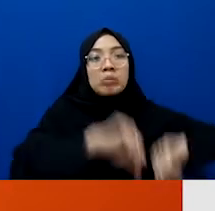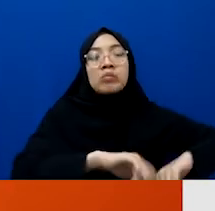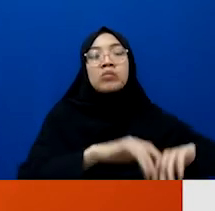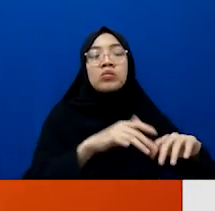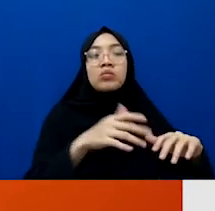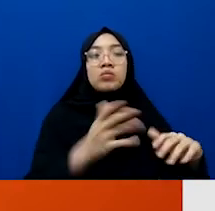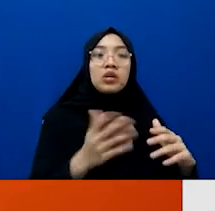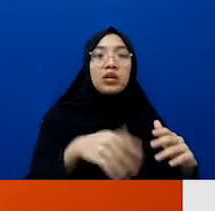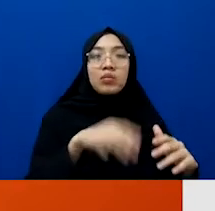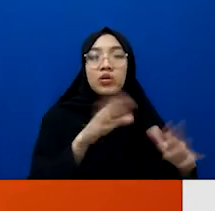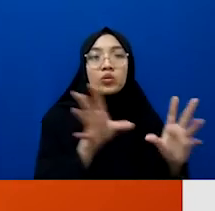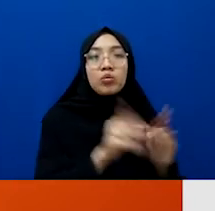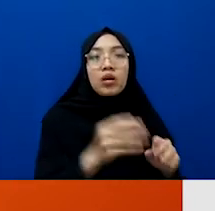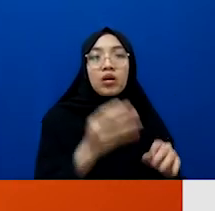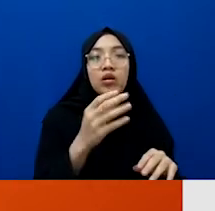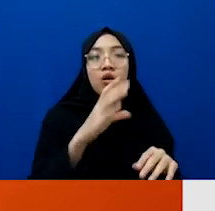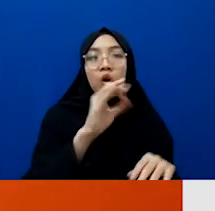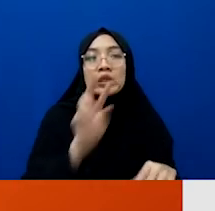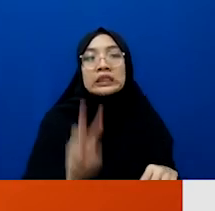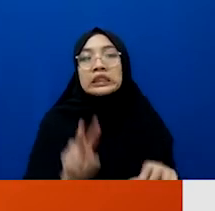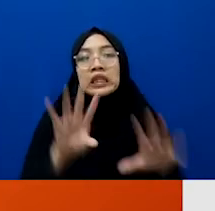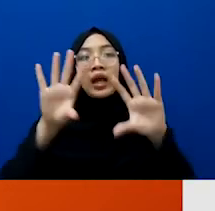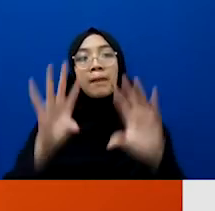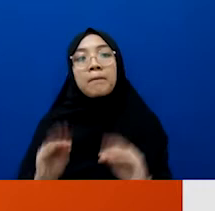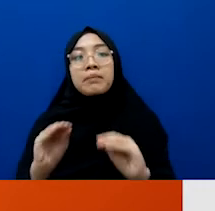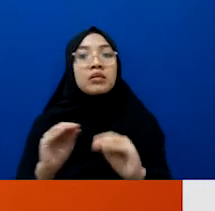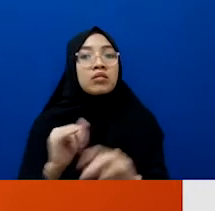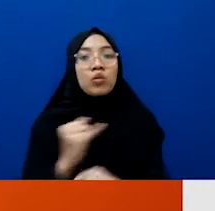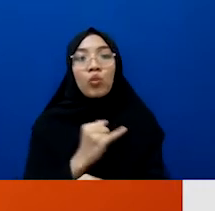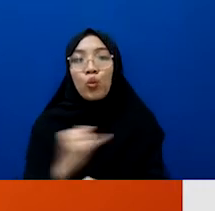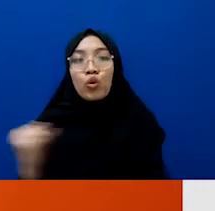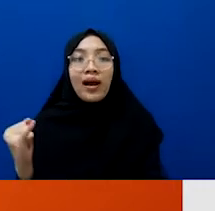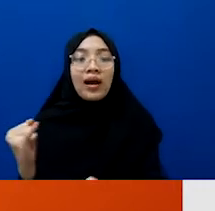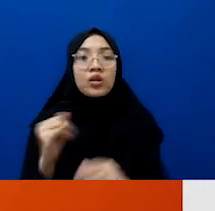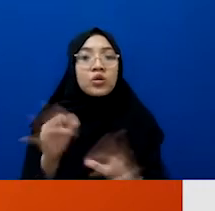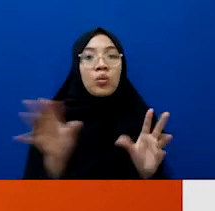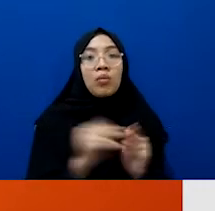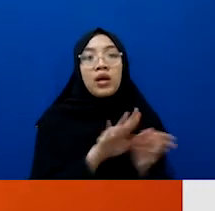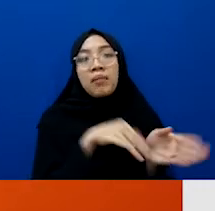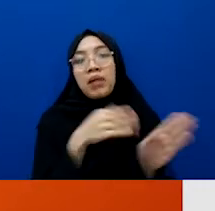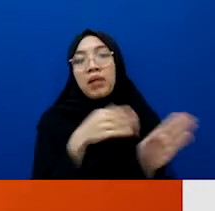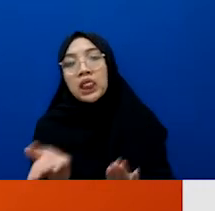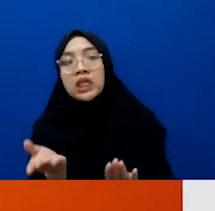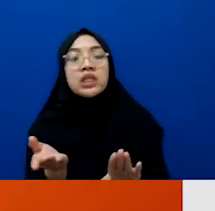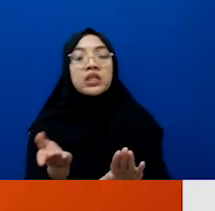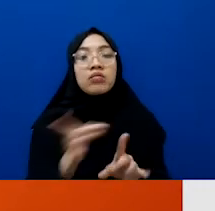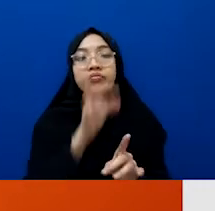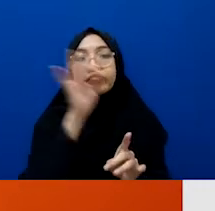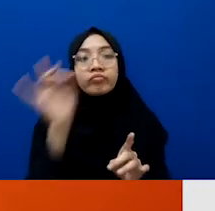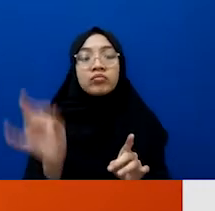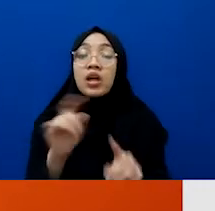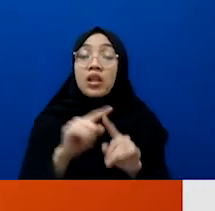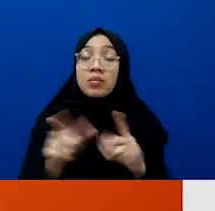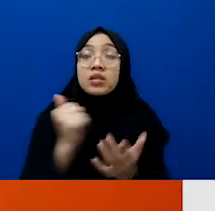yang kekurangan, soal oksigen yang stoknya habis gitu. Soal kematian dan segala macam. Tapi terkait bahwa di situ